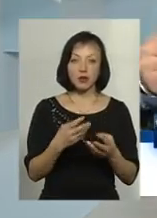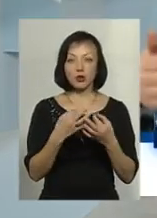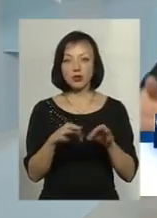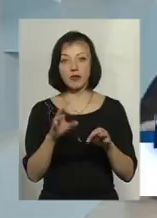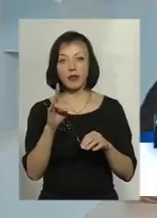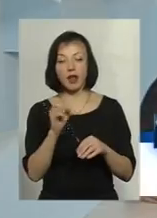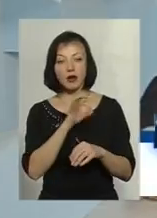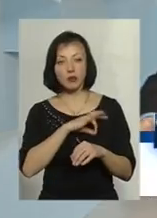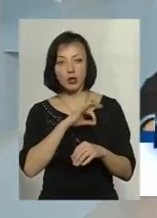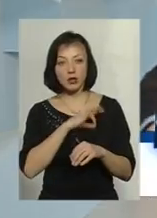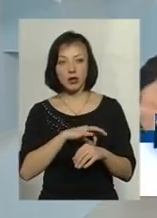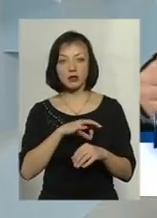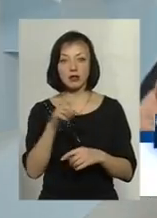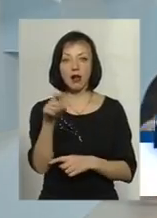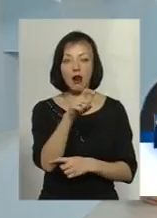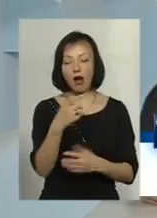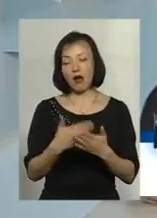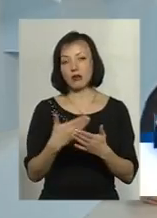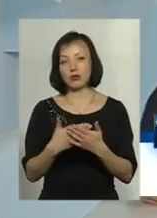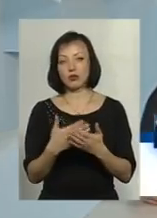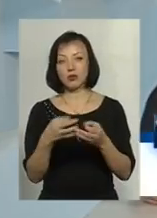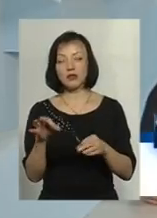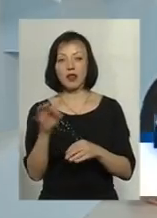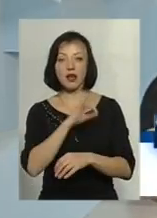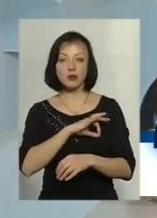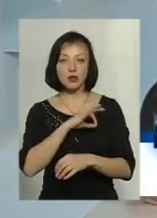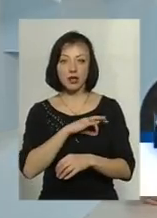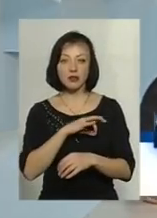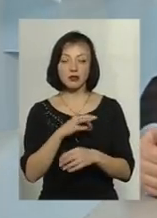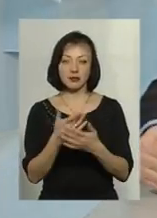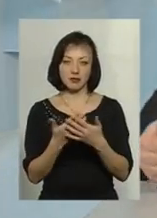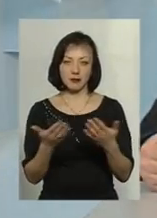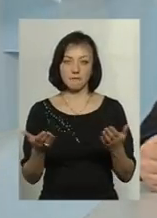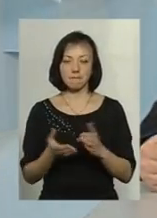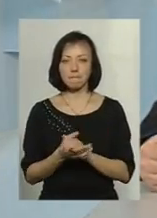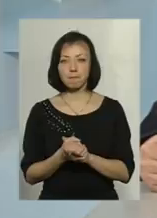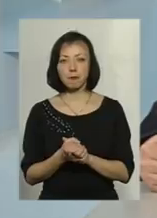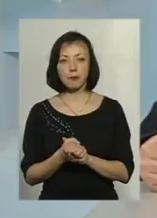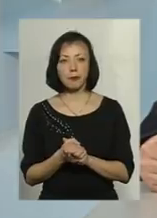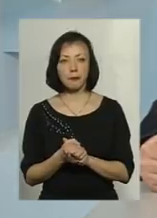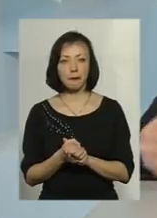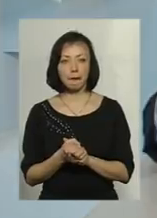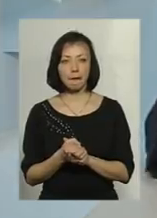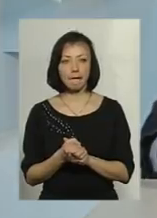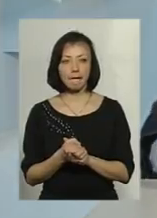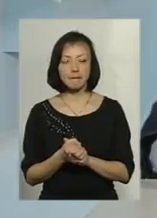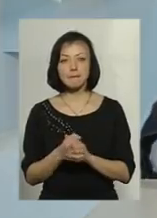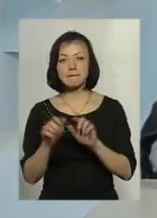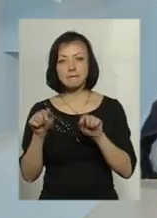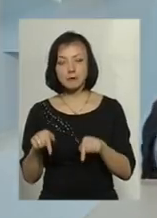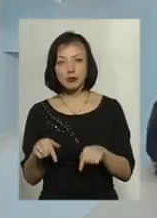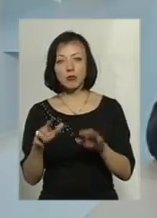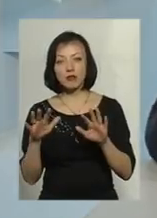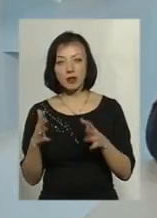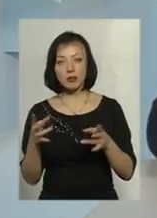дозвіл на експлуатацію крану, дозвіл на експлуатацію посудини, яка працює під тиском і так далі. В даному ж випадку